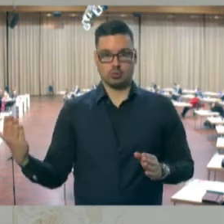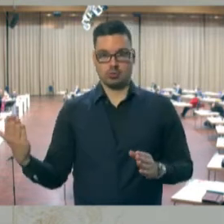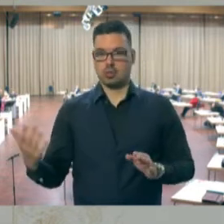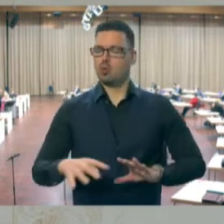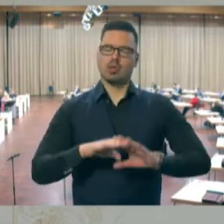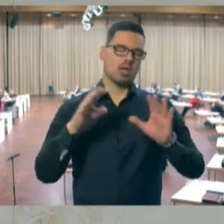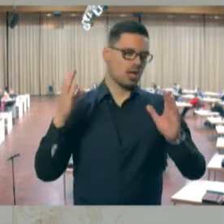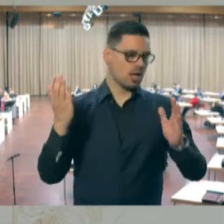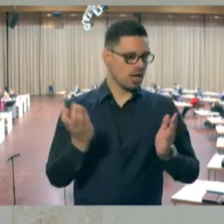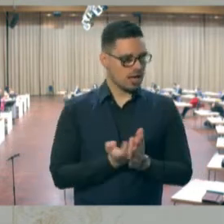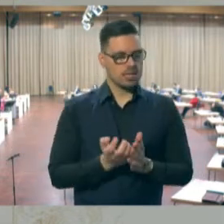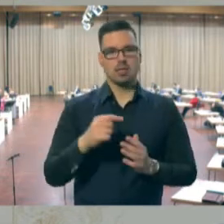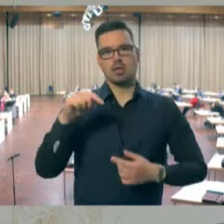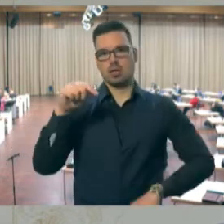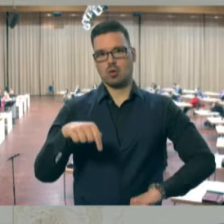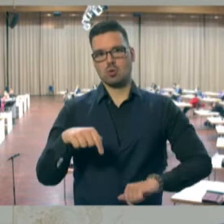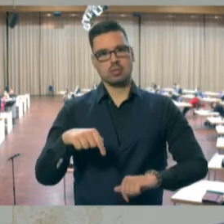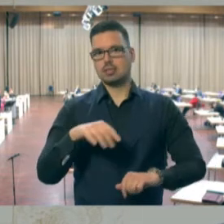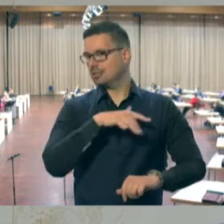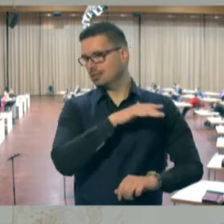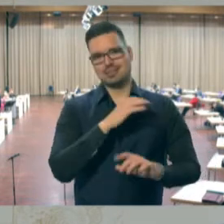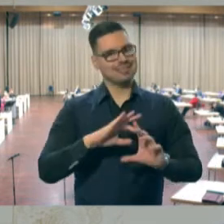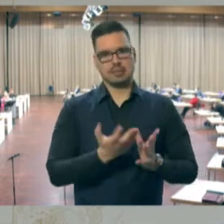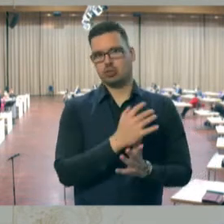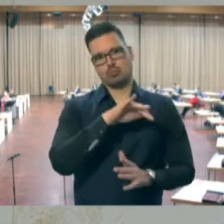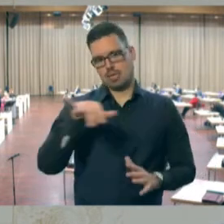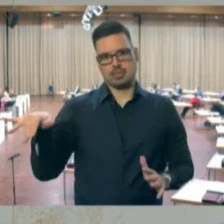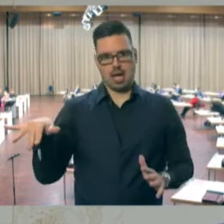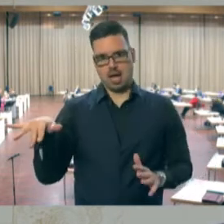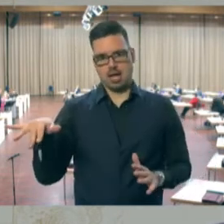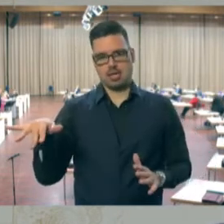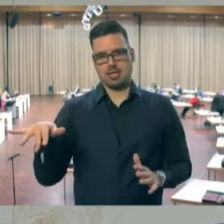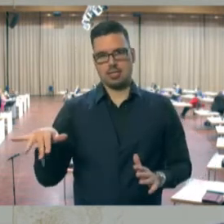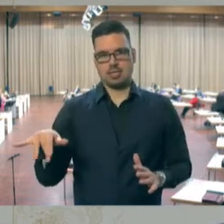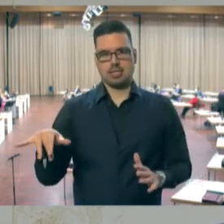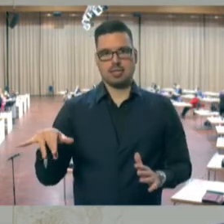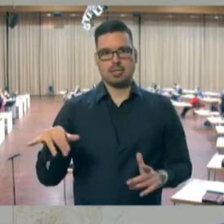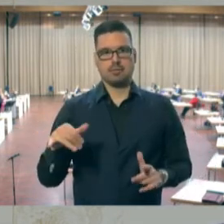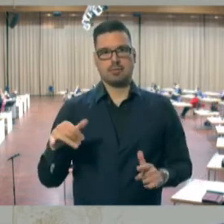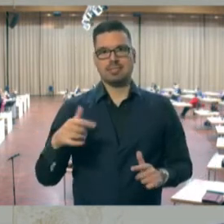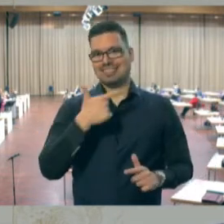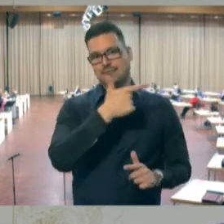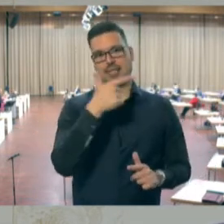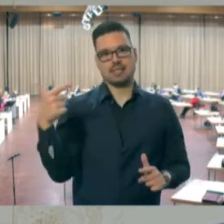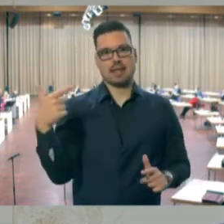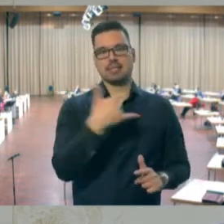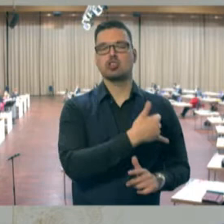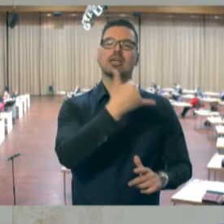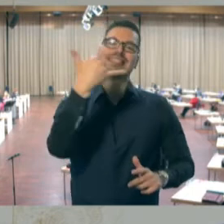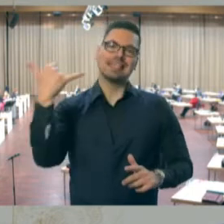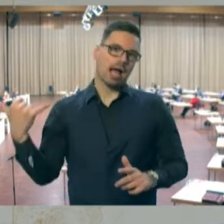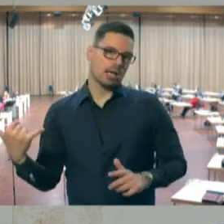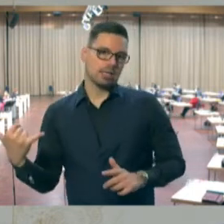jenen, die heute diesem Parlament nicht mehr angehören, die mich aber in diesen 22 Jahren